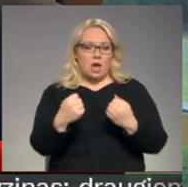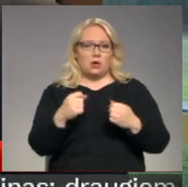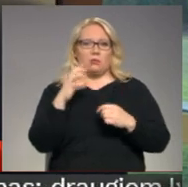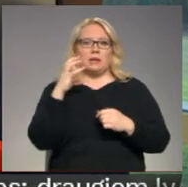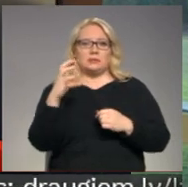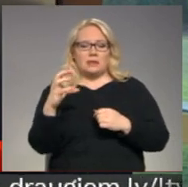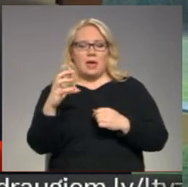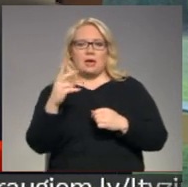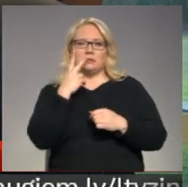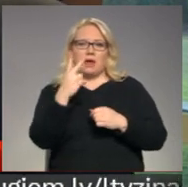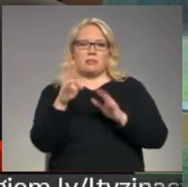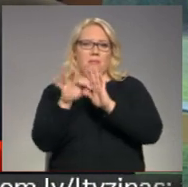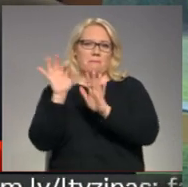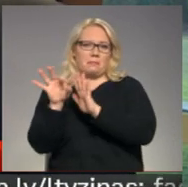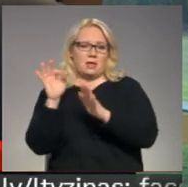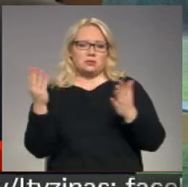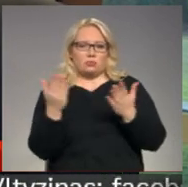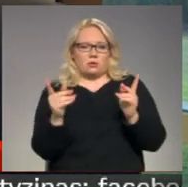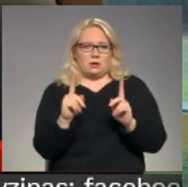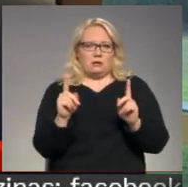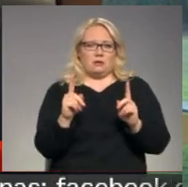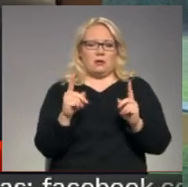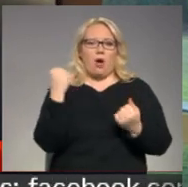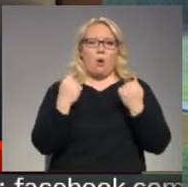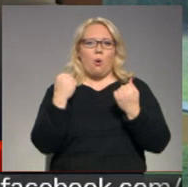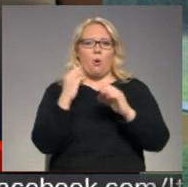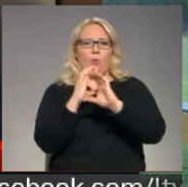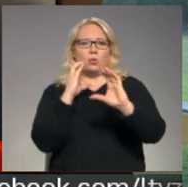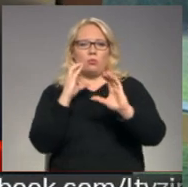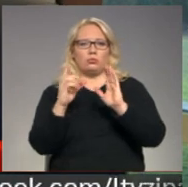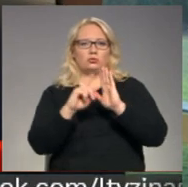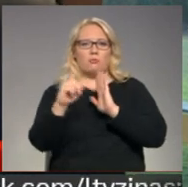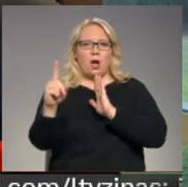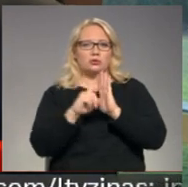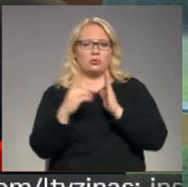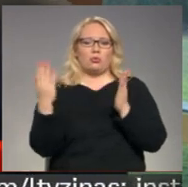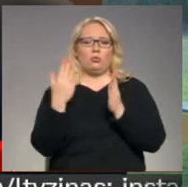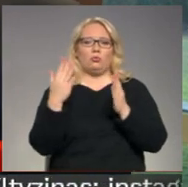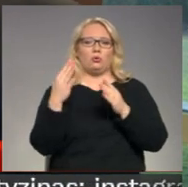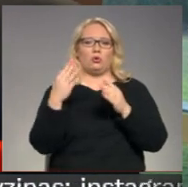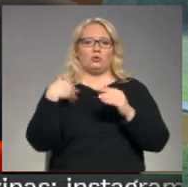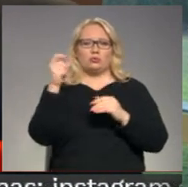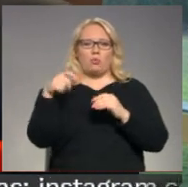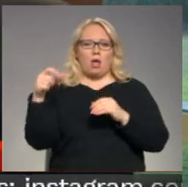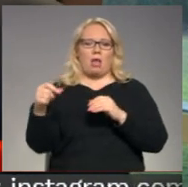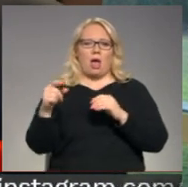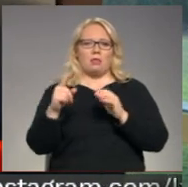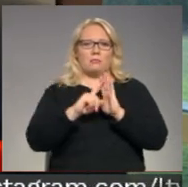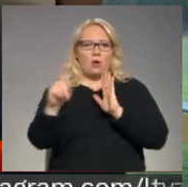C. Tad mēs skatāmies, kur ir autobusu maršruti, kur ir skolēni pārdaļa maršruti, un tie ir